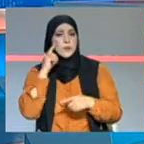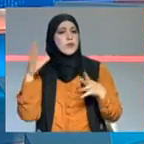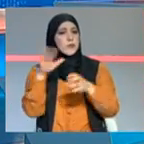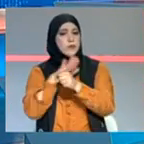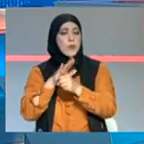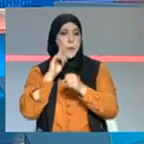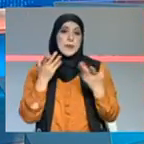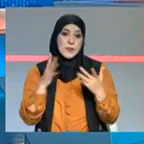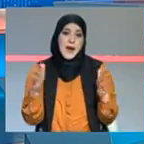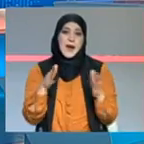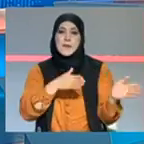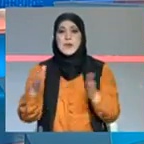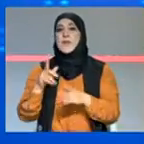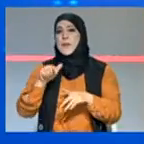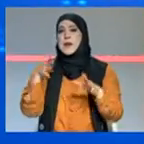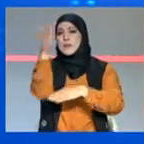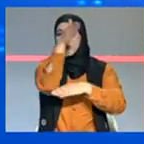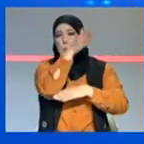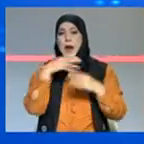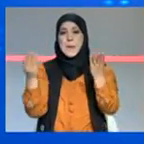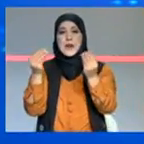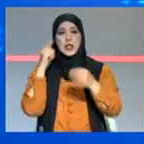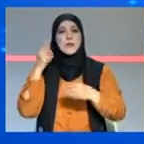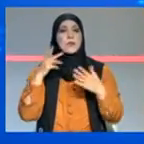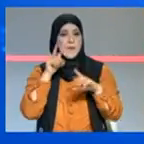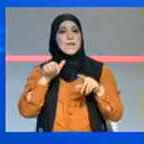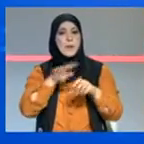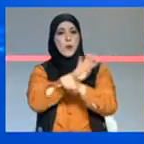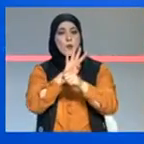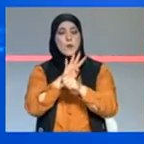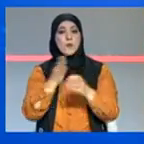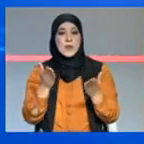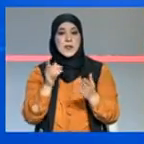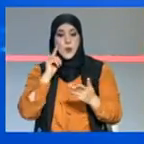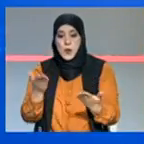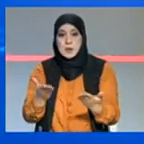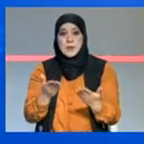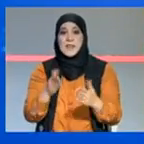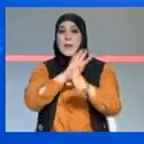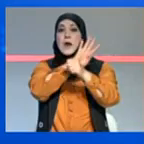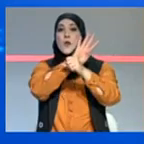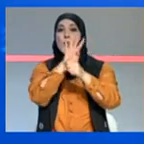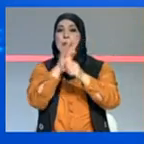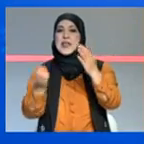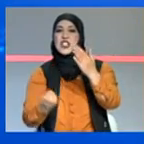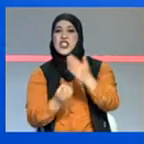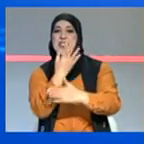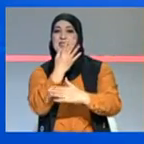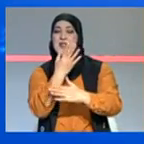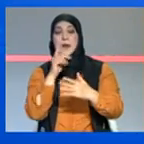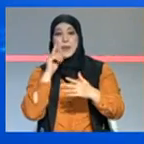كما عديد الدول كما ذكرت نواجه مخاطر الكوفيد وفي هذا السياق تصدرت سلالة جديدة الاهتمام هذه